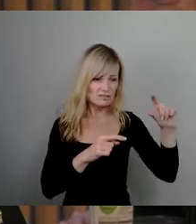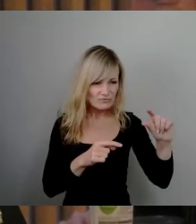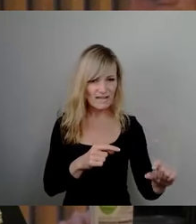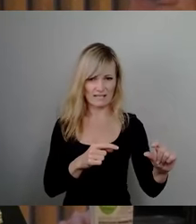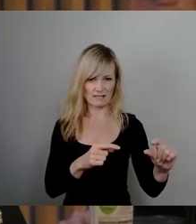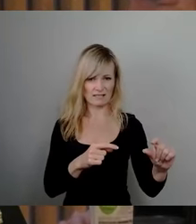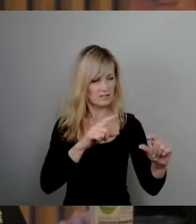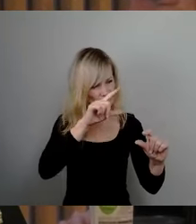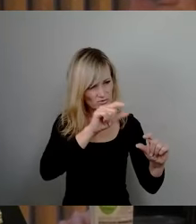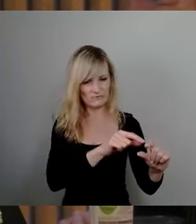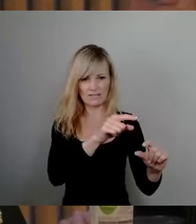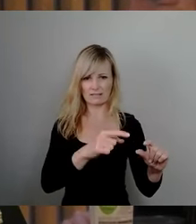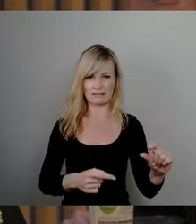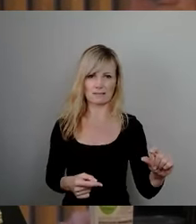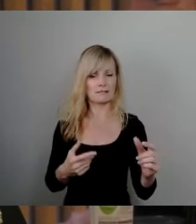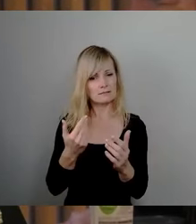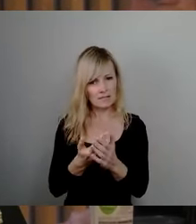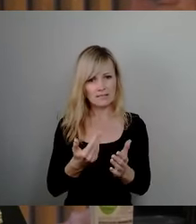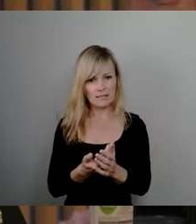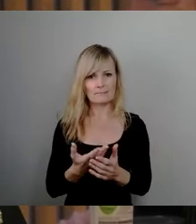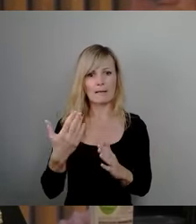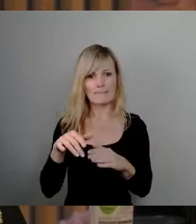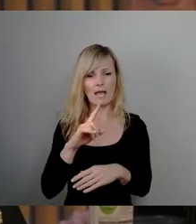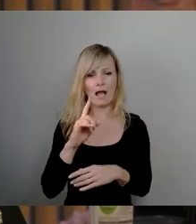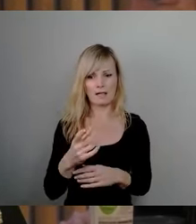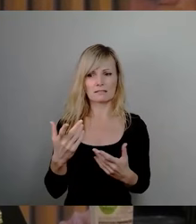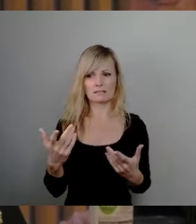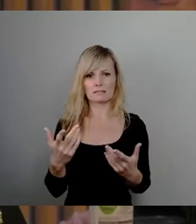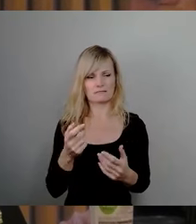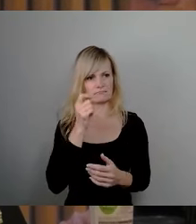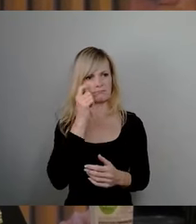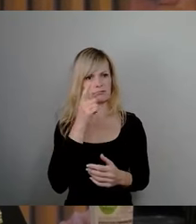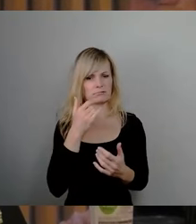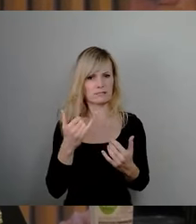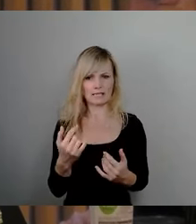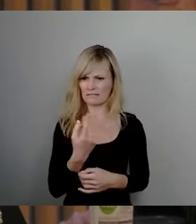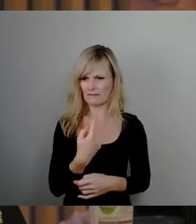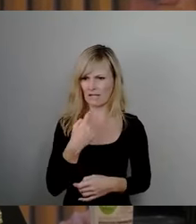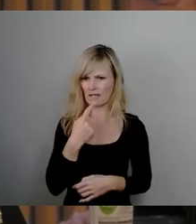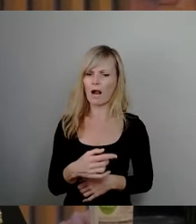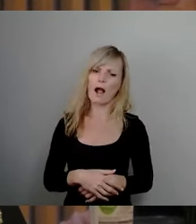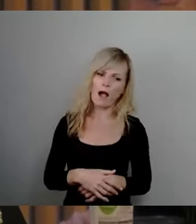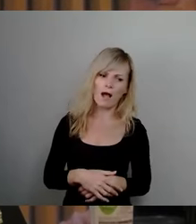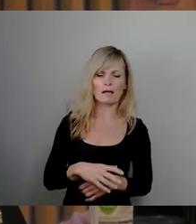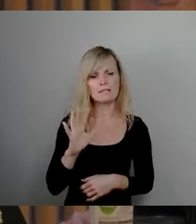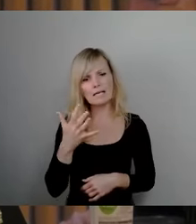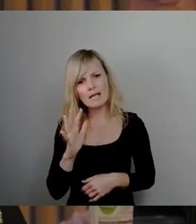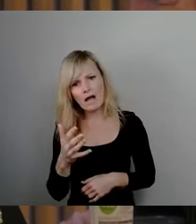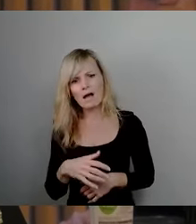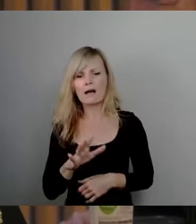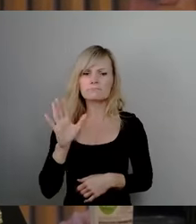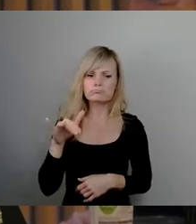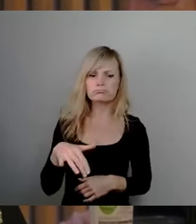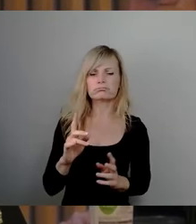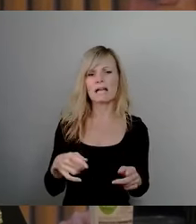Und deswegen ist es schon mehr als bemerkenswert, dass wir jetzt hier sagen, naja, wir wollen das im Ergebnis